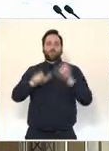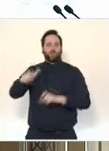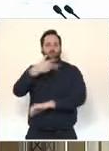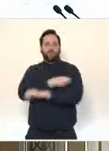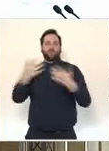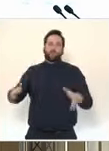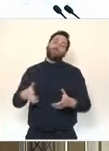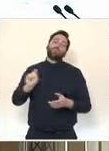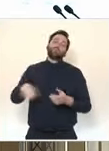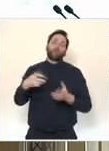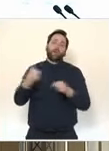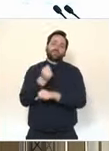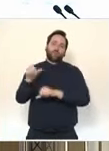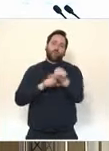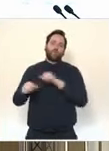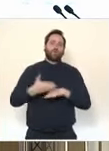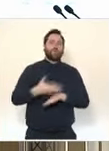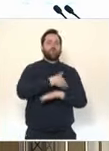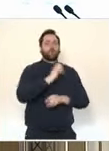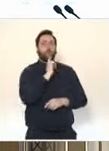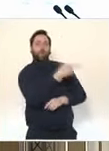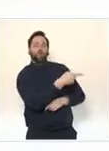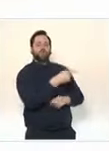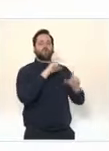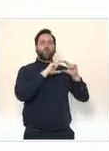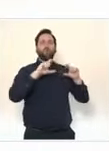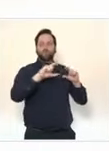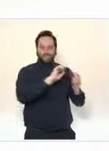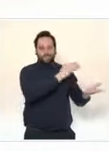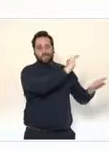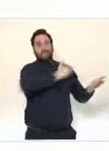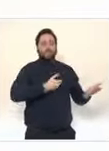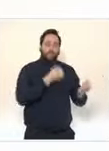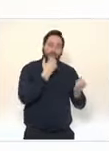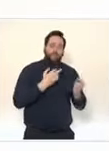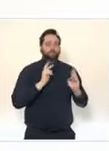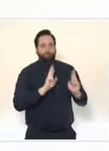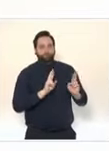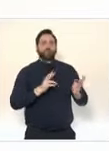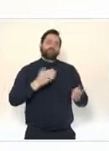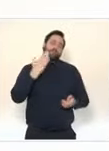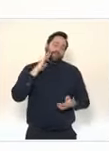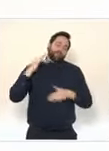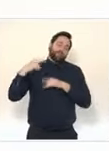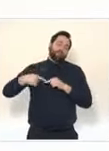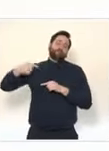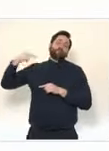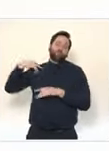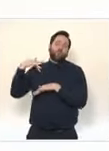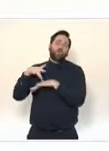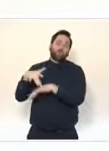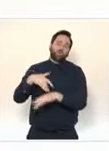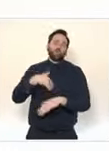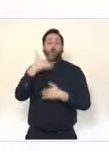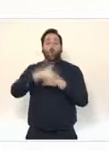doses que nous avons commandées. Il a pu arriver, vous le savez, que nous subissions des retards au cours des derniers